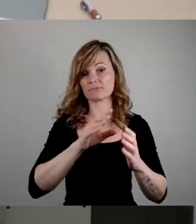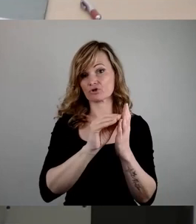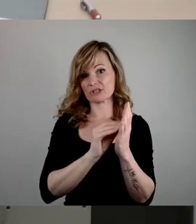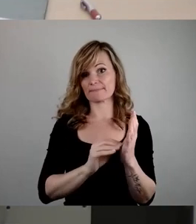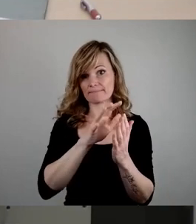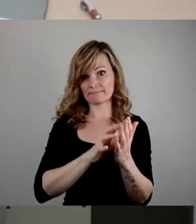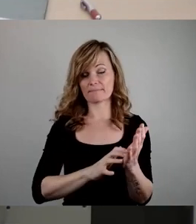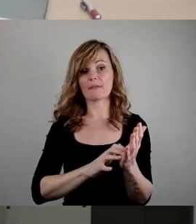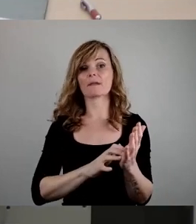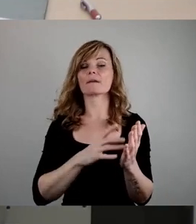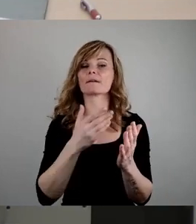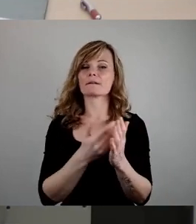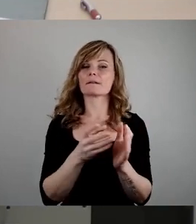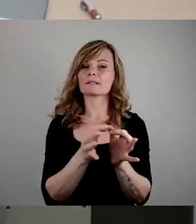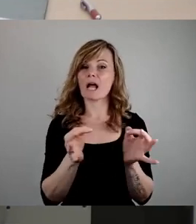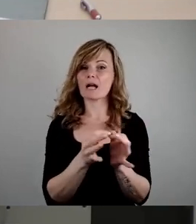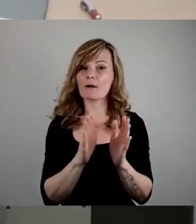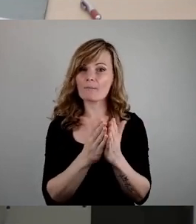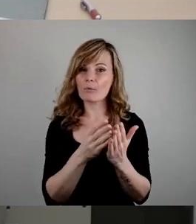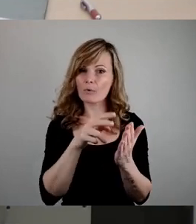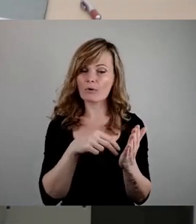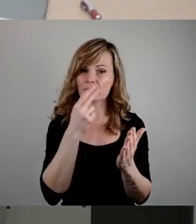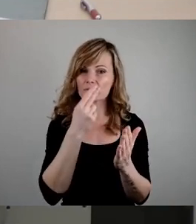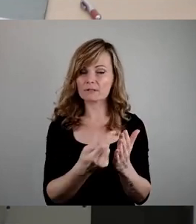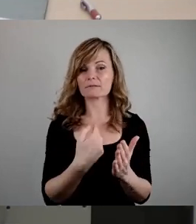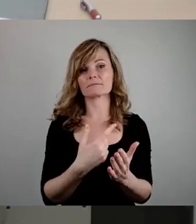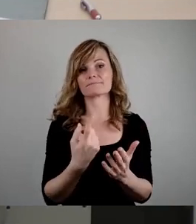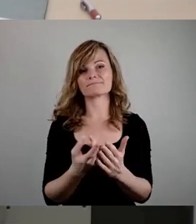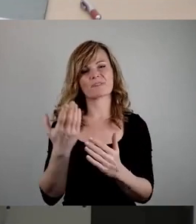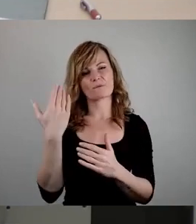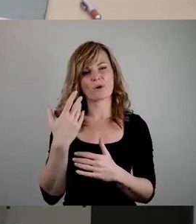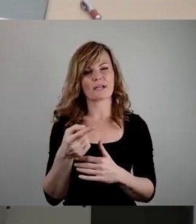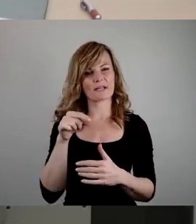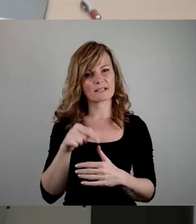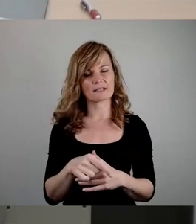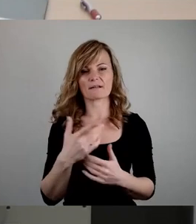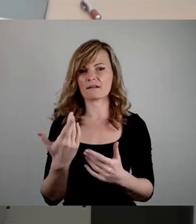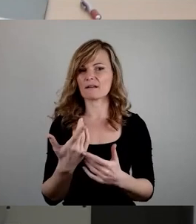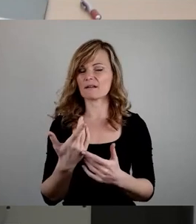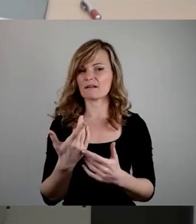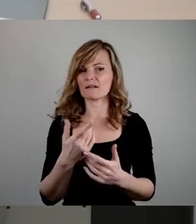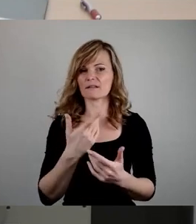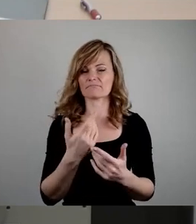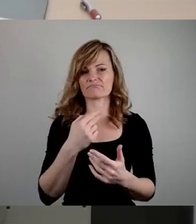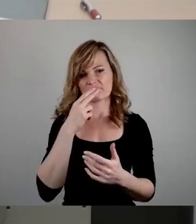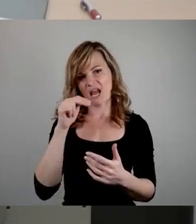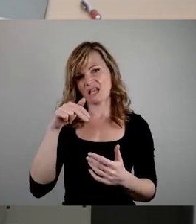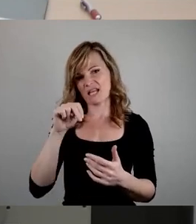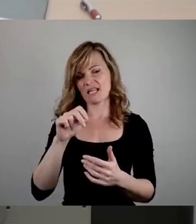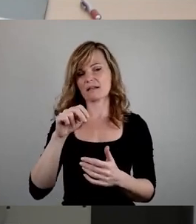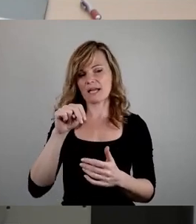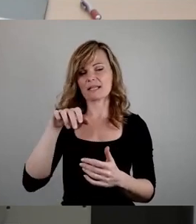eine durch und durch nationalsozialistisch-antisemitische Stadt gewesen. Viele Dresdner Jüdinnen und